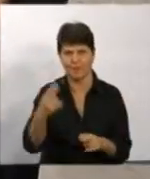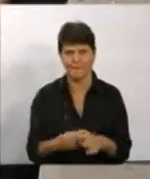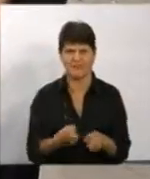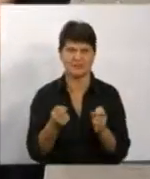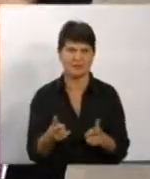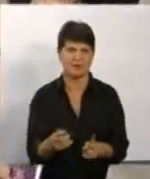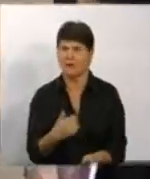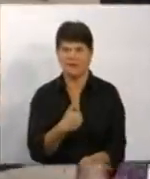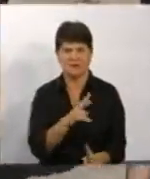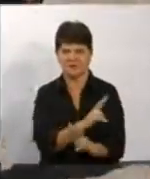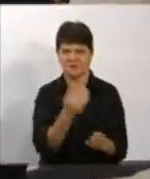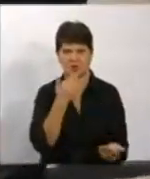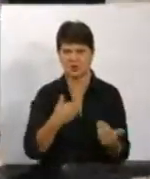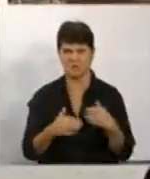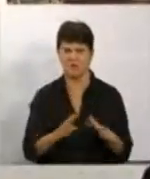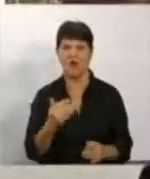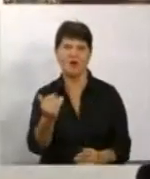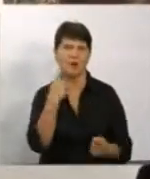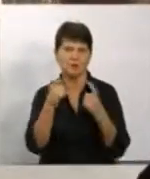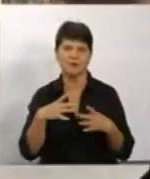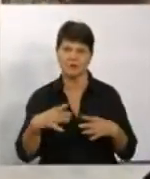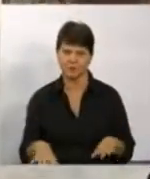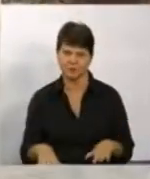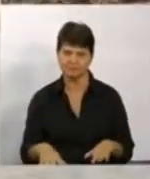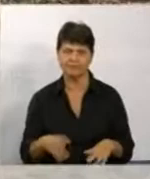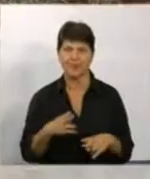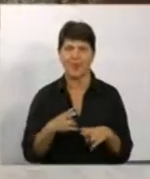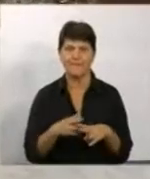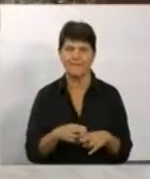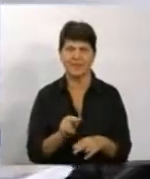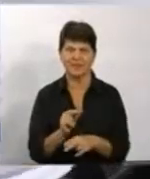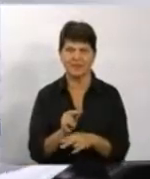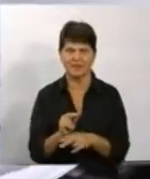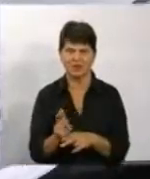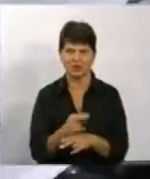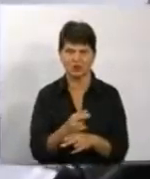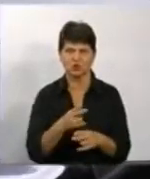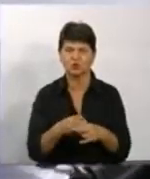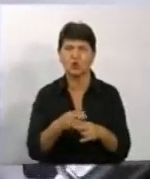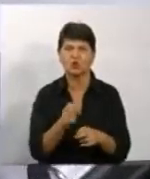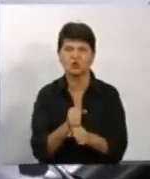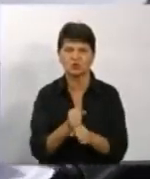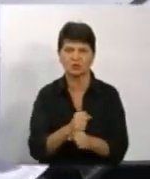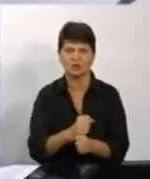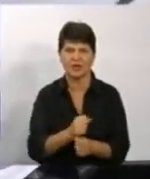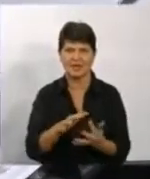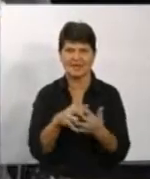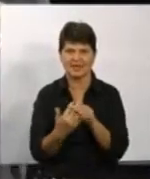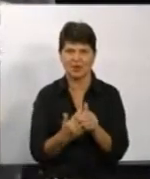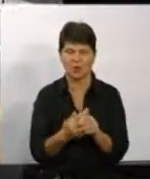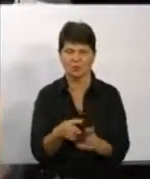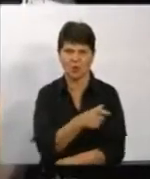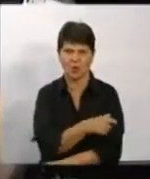вас ніхто не ображав. За перешкоджання роботи працівникам сільгосп-підприємства директор пише заяву до поліції.